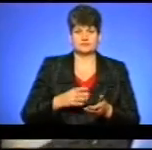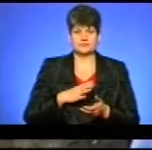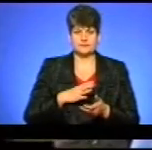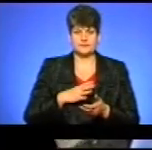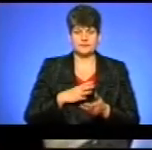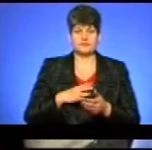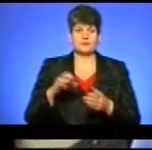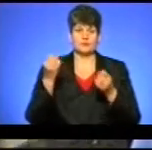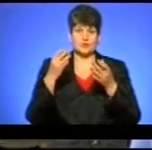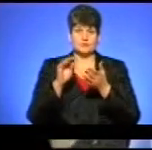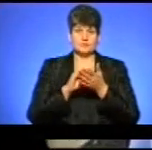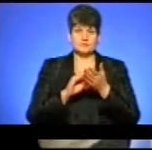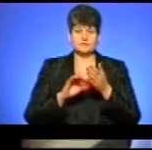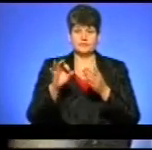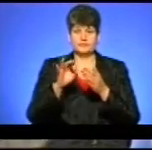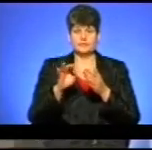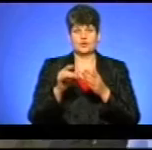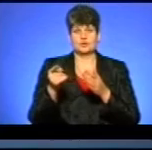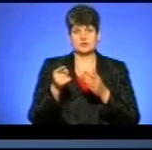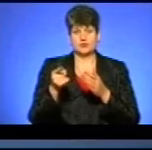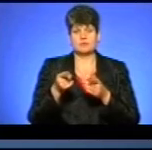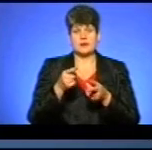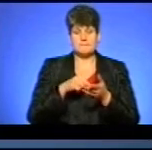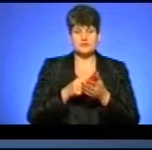Тернопіль. Місто, яке він справді любив.